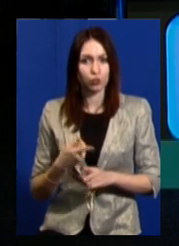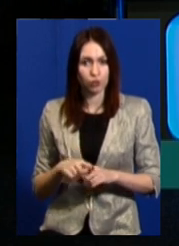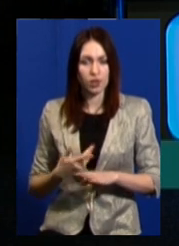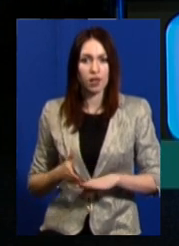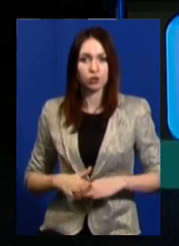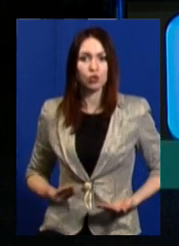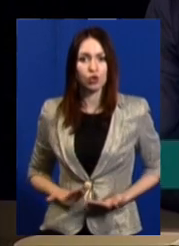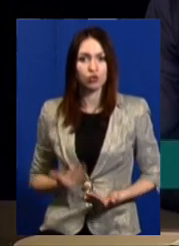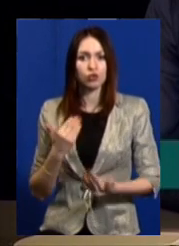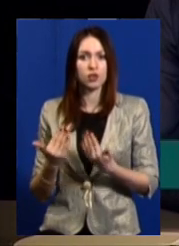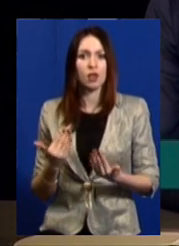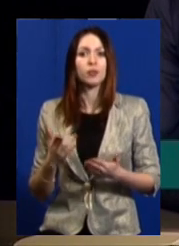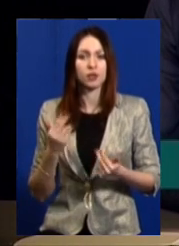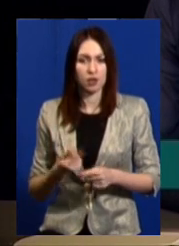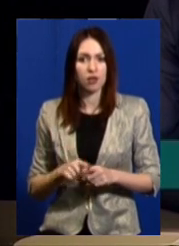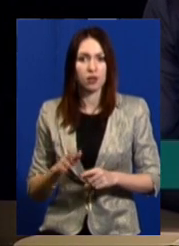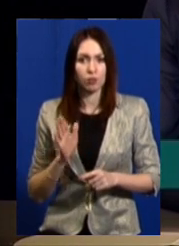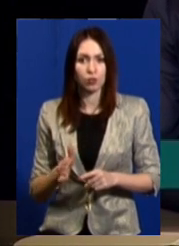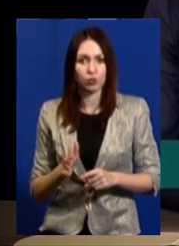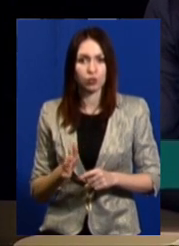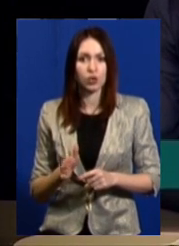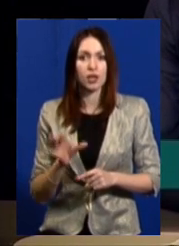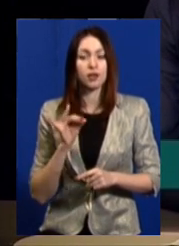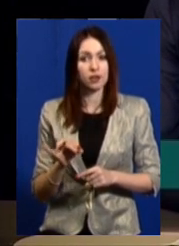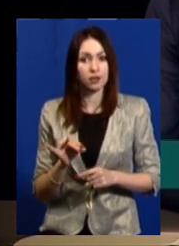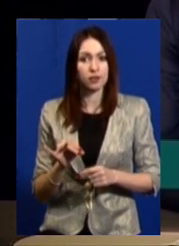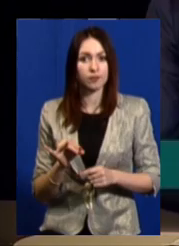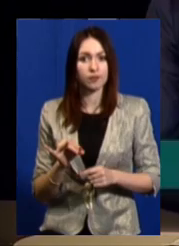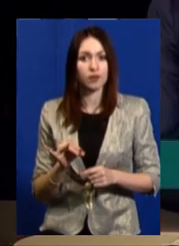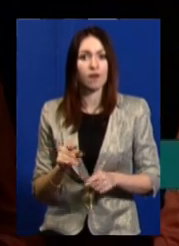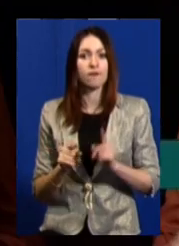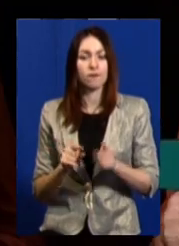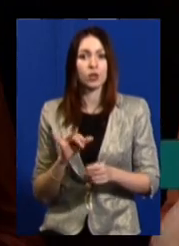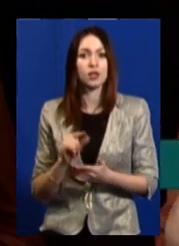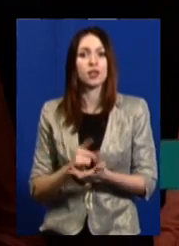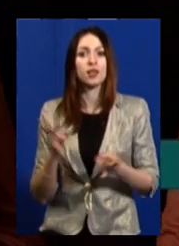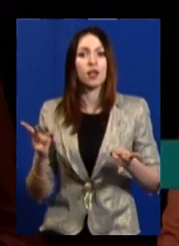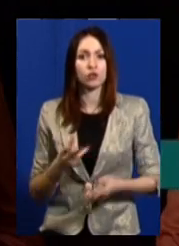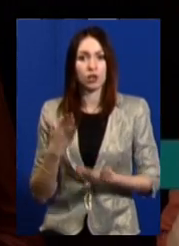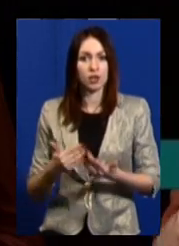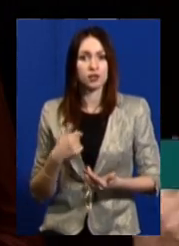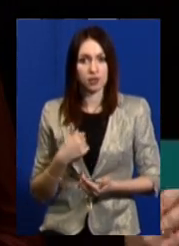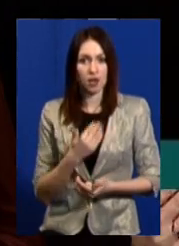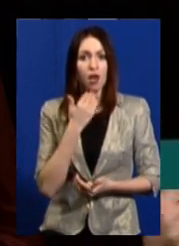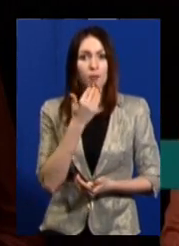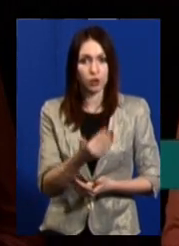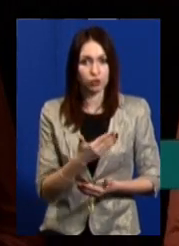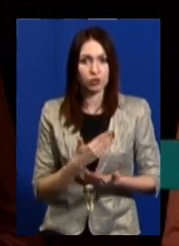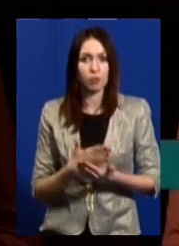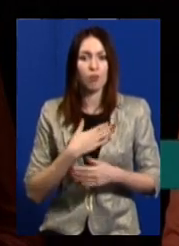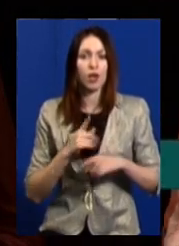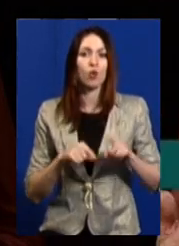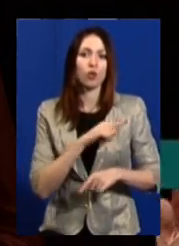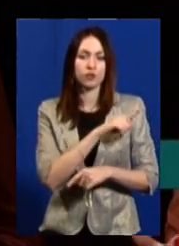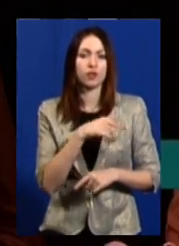життєві обставини? Будуть. Це будуть. І тоді працюється цяні служби. А ось повинна, якщо я звернусь, вибачте, мої родичі